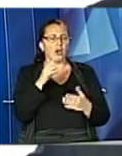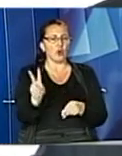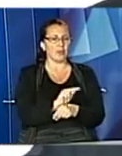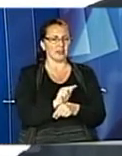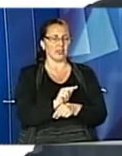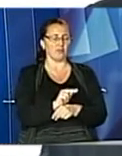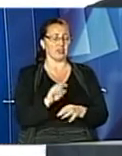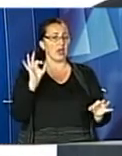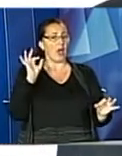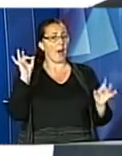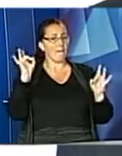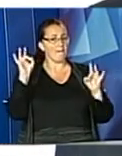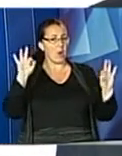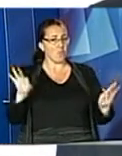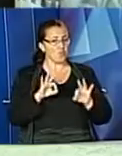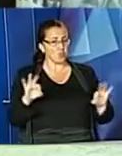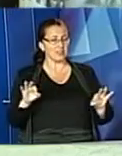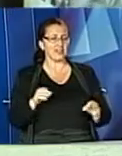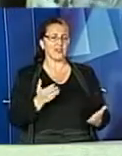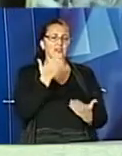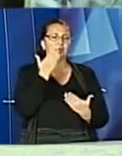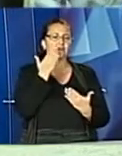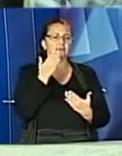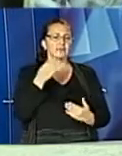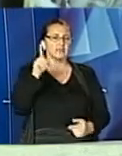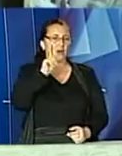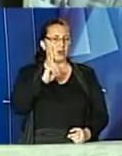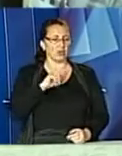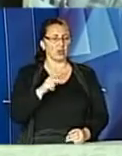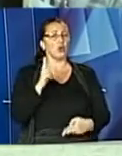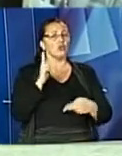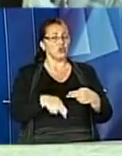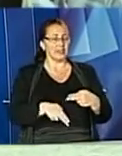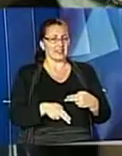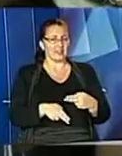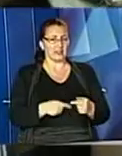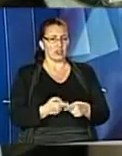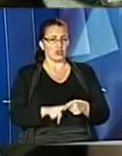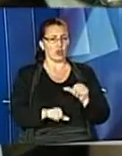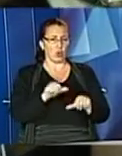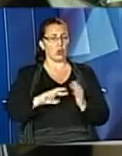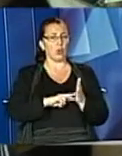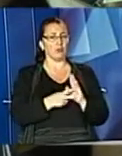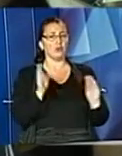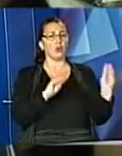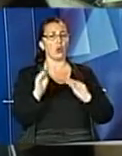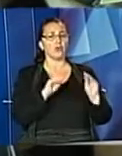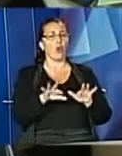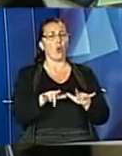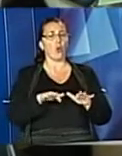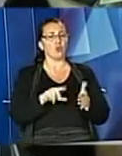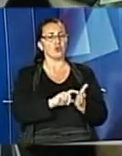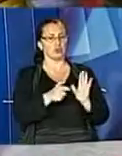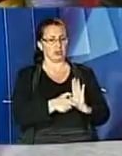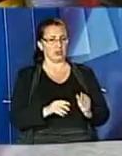класична музика і травами лікування. Окрім того, вже до кінця цього року в геріатричному пансіонаті планують облаштувати комп'ютерний клас.